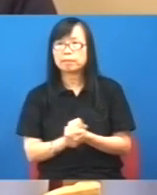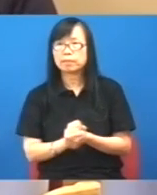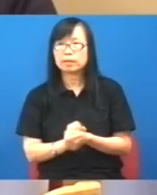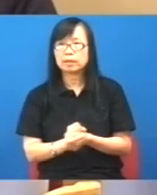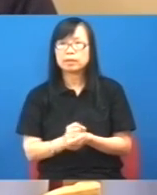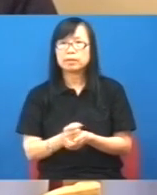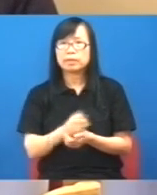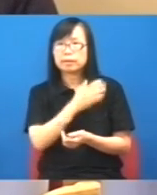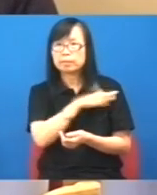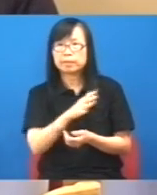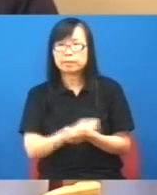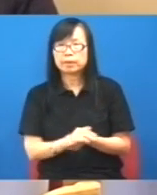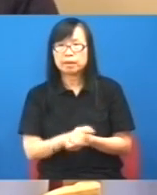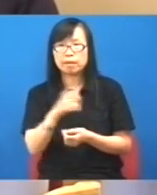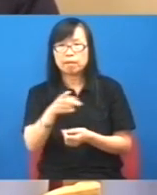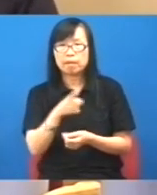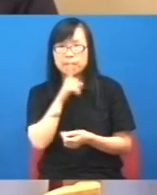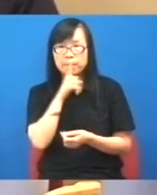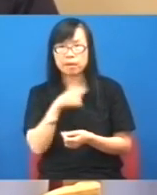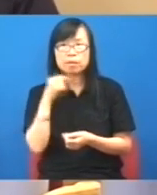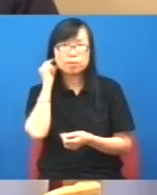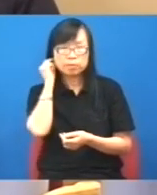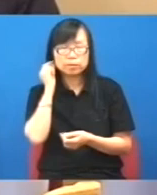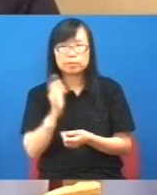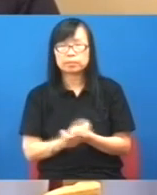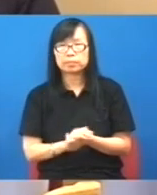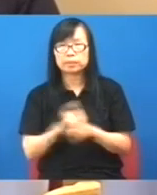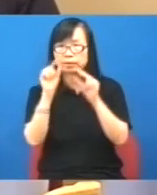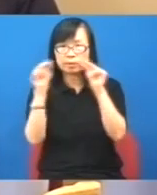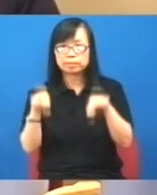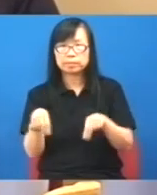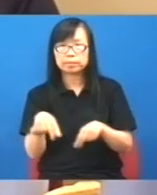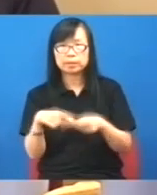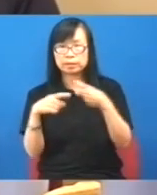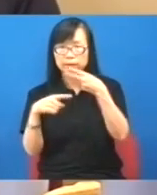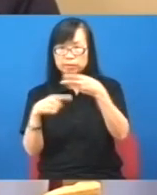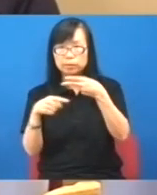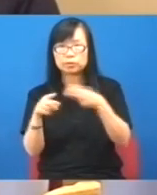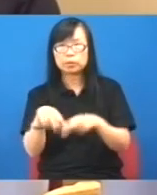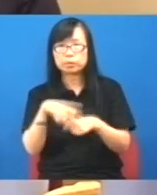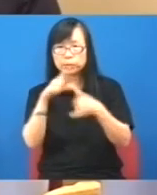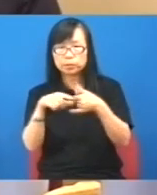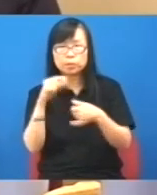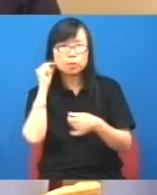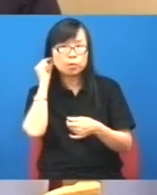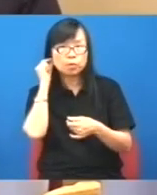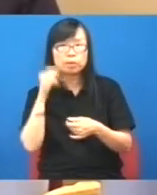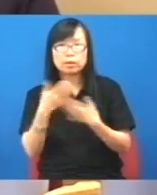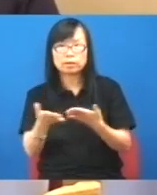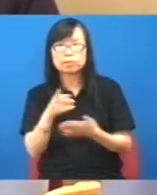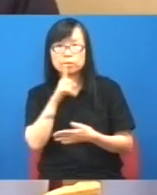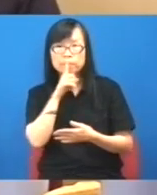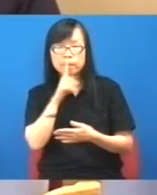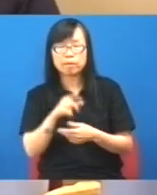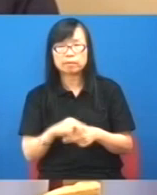不用說你媽媽是女人問題不是等於哪個女人是你媽媽師姐